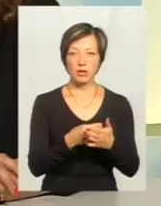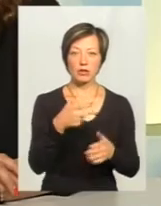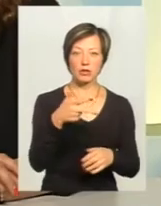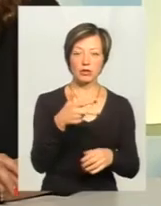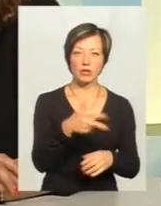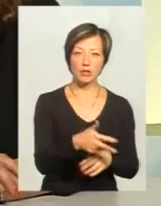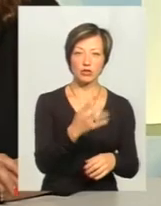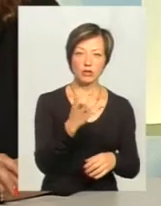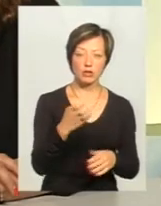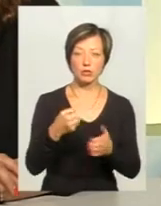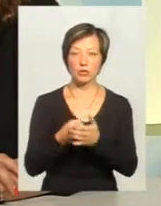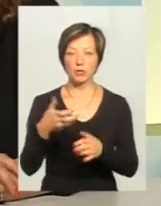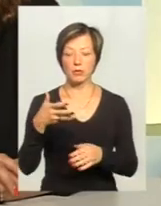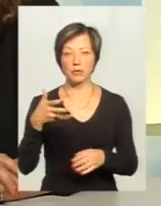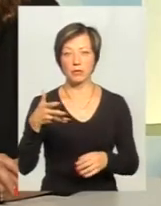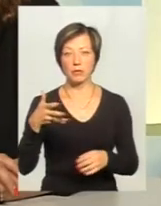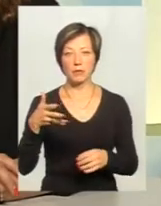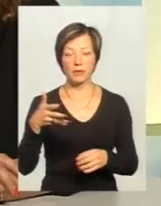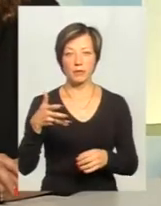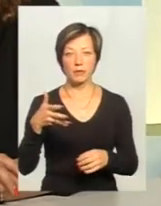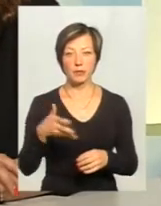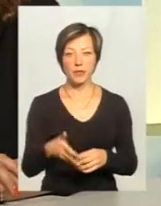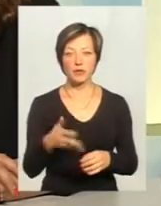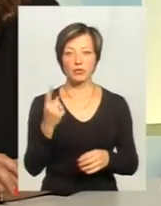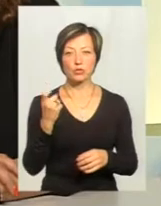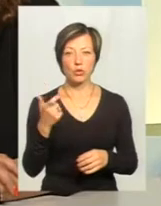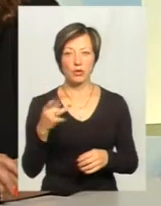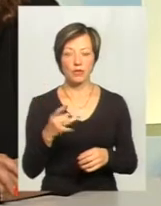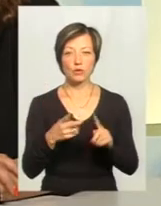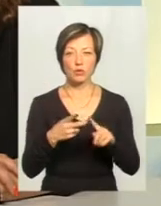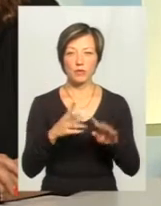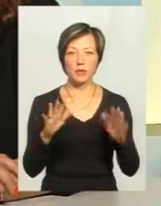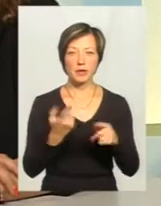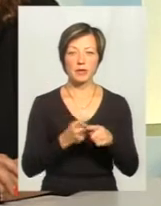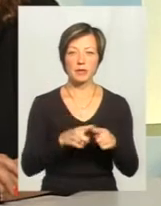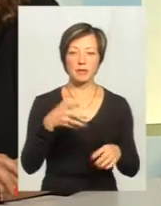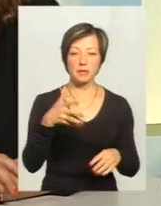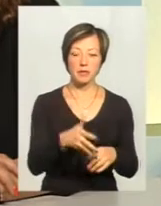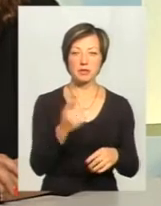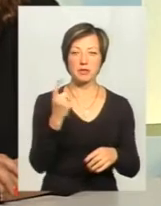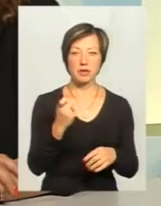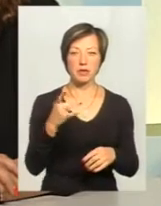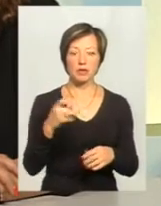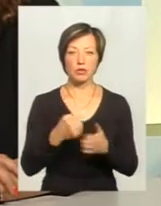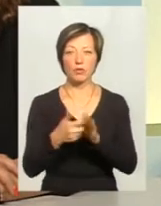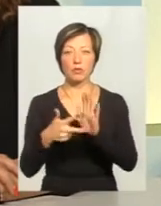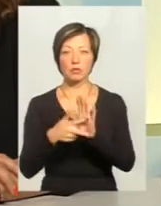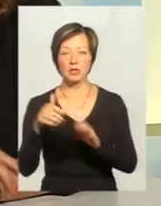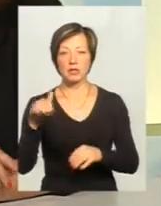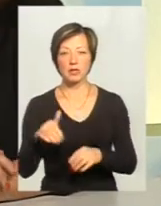3400 гривень до 5100 гривень. У другому випадку це від 5100 гривень до 8500